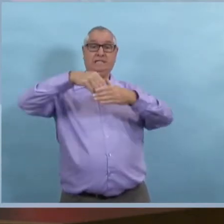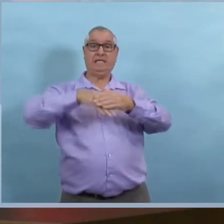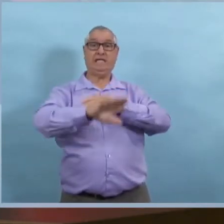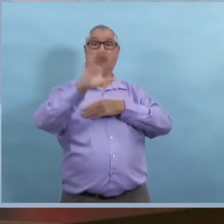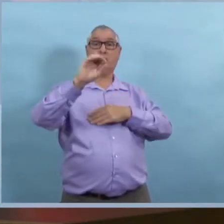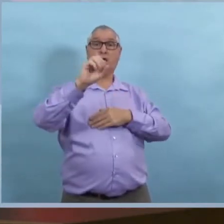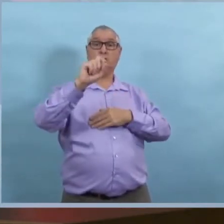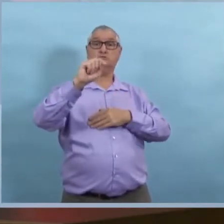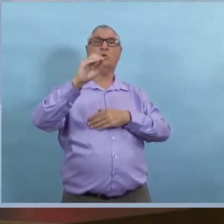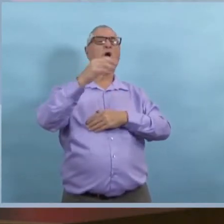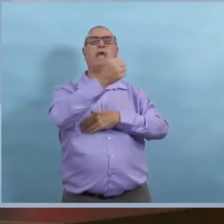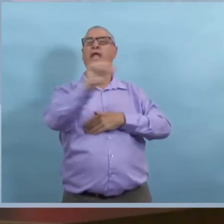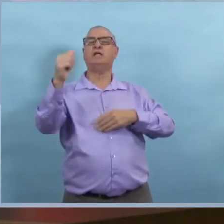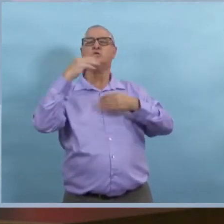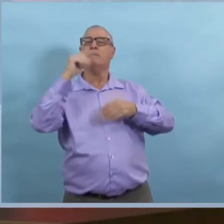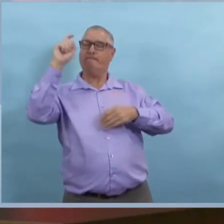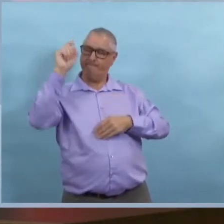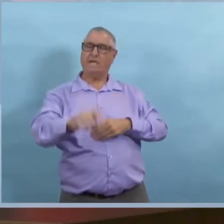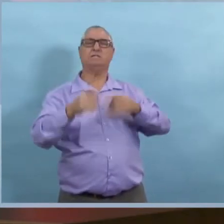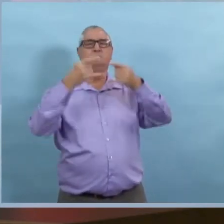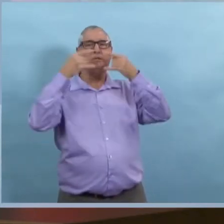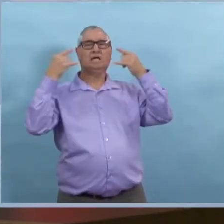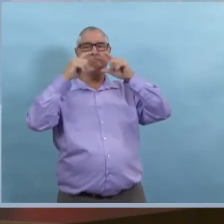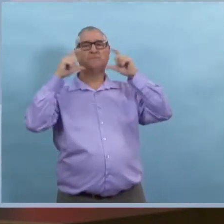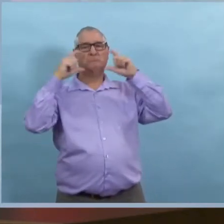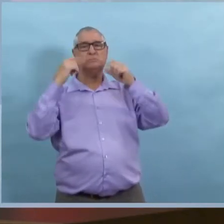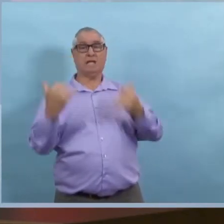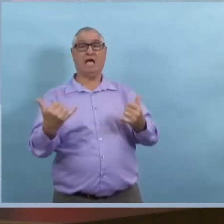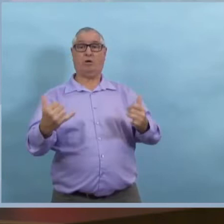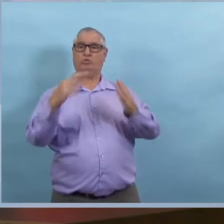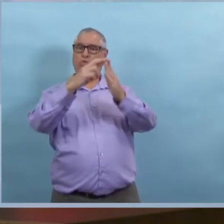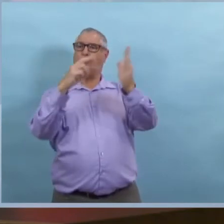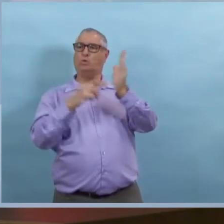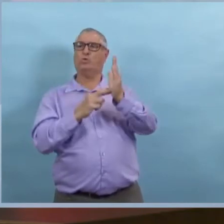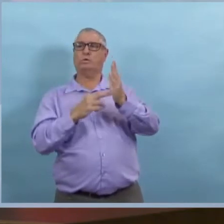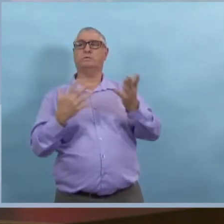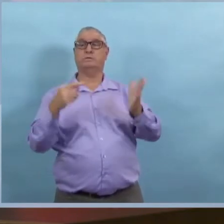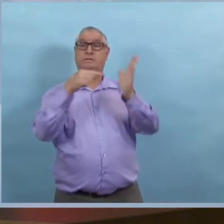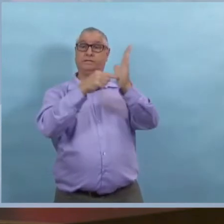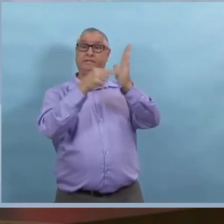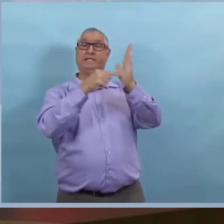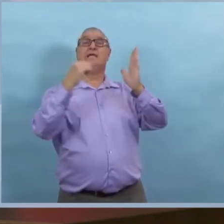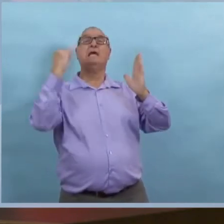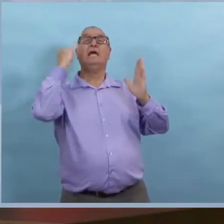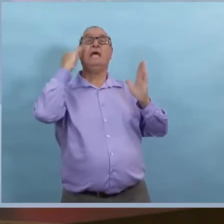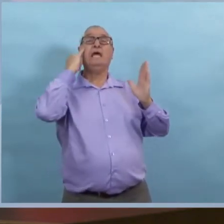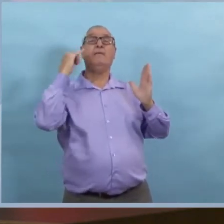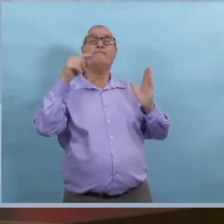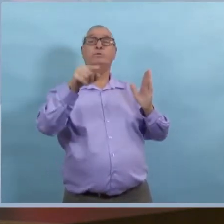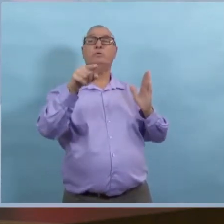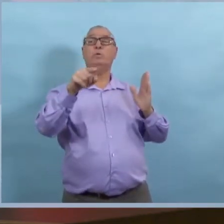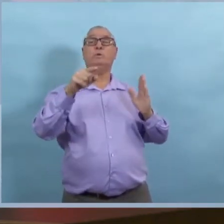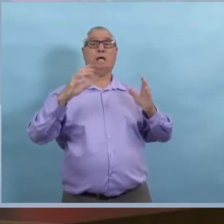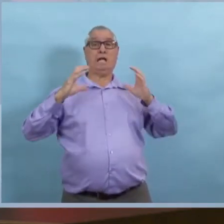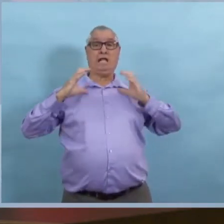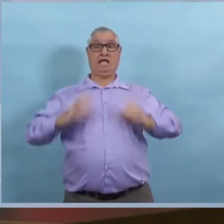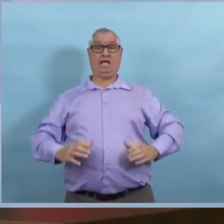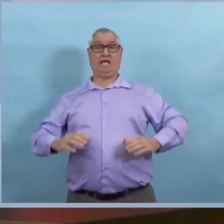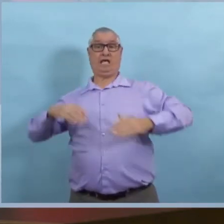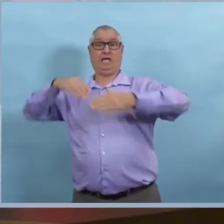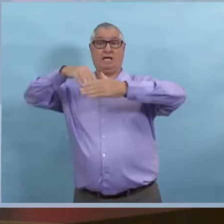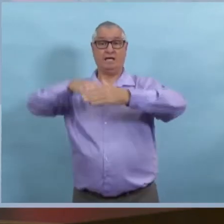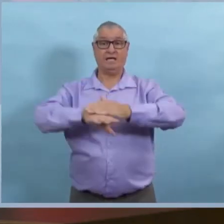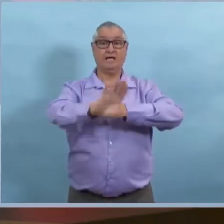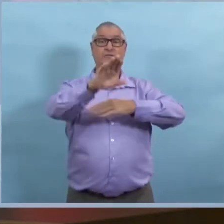place. Le masque doit être porté dans tous les lieux intérieurs, la manière dont l'ordre de santé publique est rédigé. Ça dit